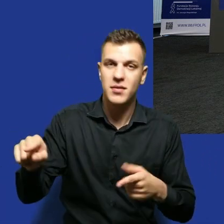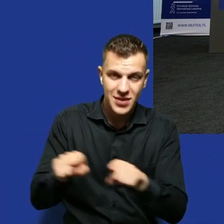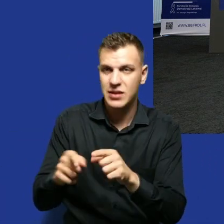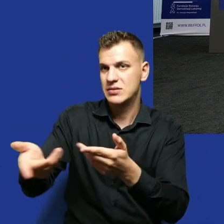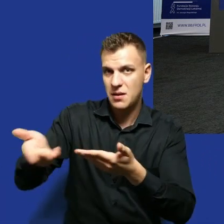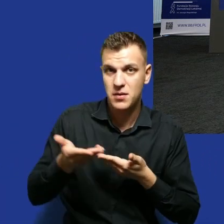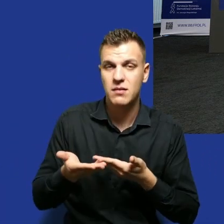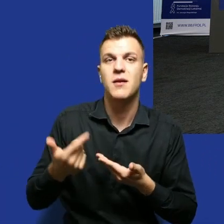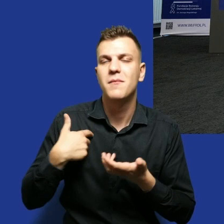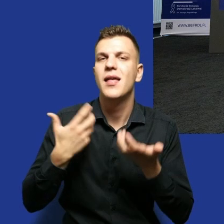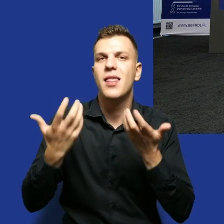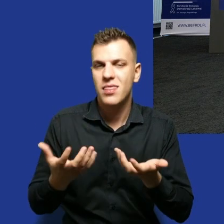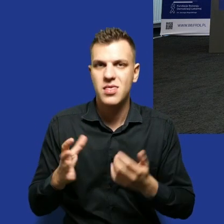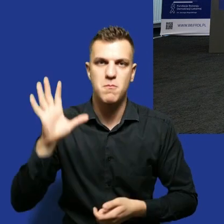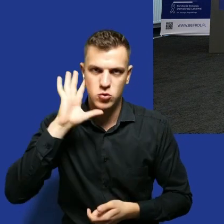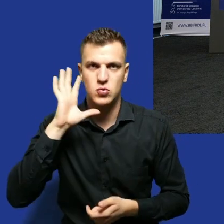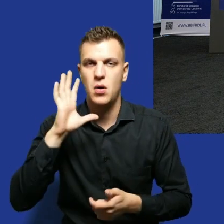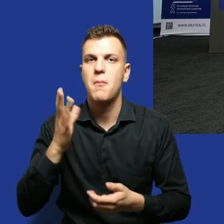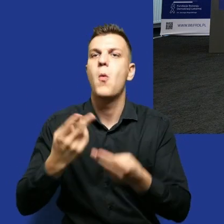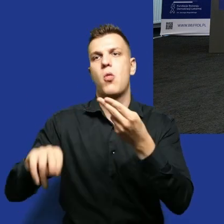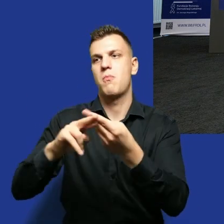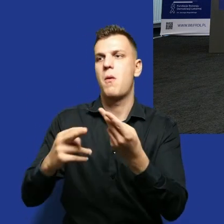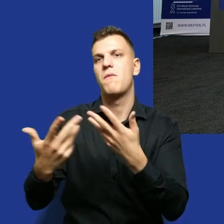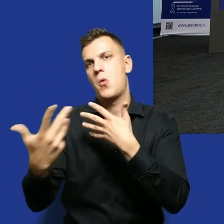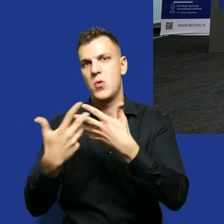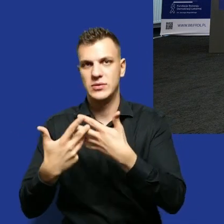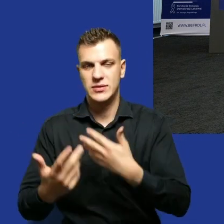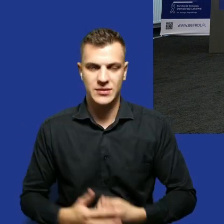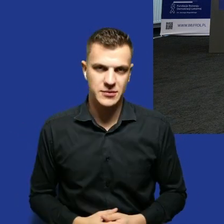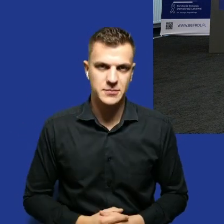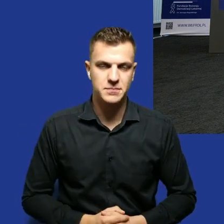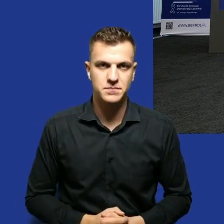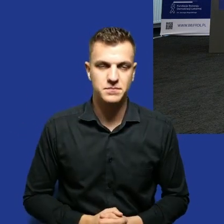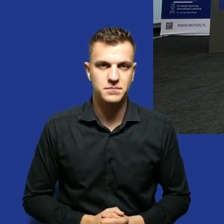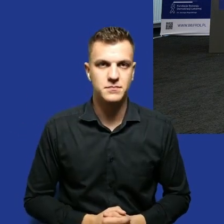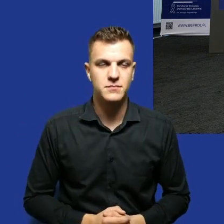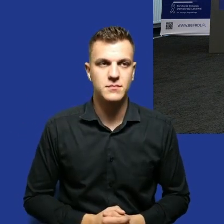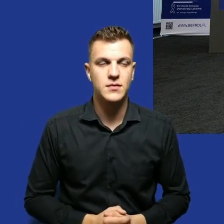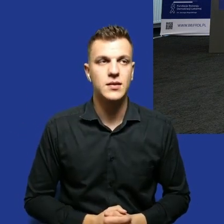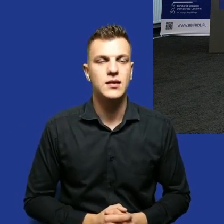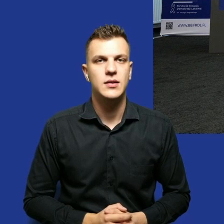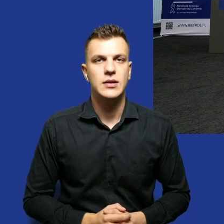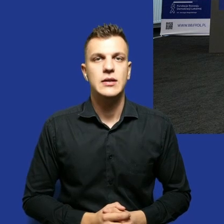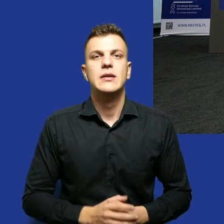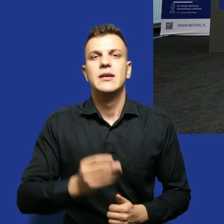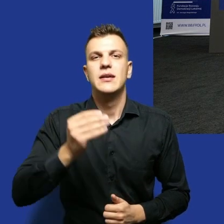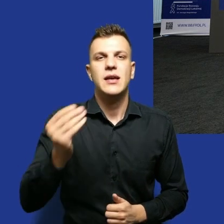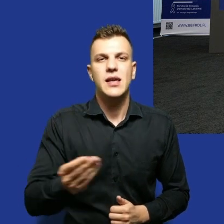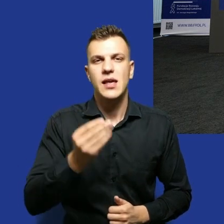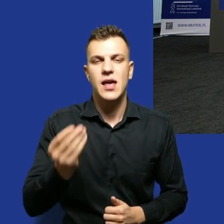wysłucham tego feedbacku, tak? Okej, Agnieszka już się zgłaszała i Wojtek. To jeszcze